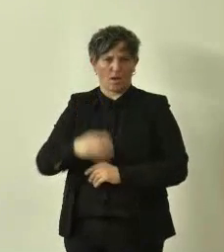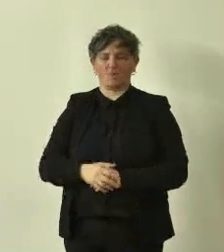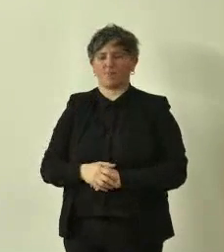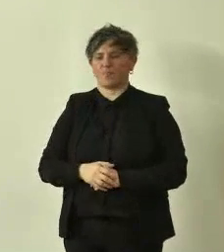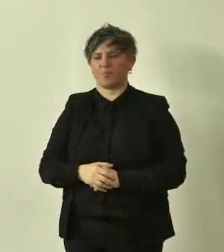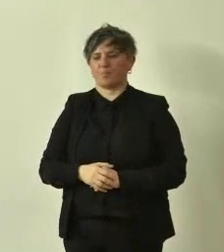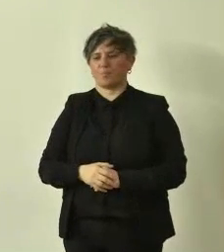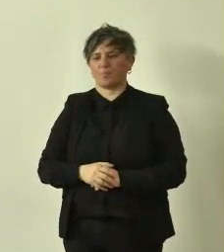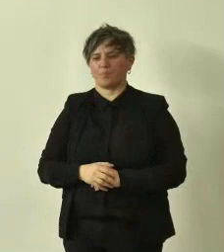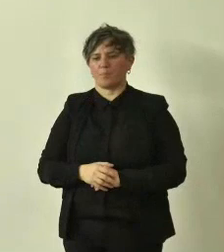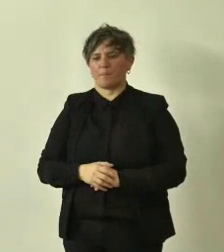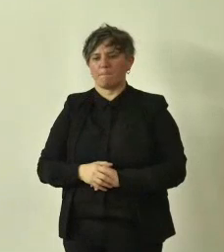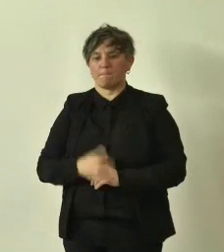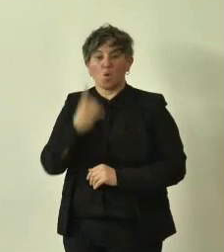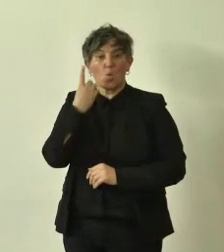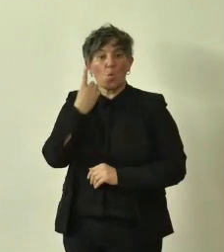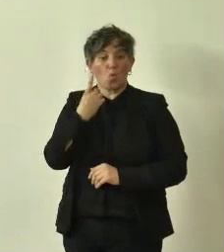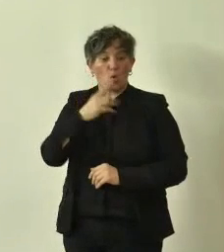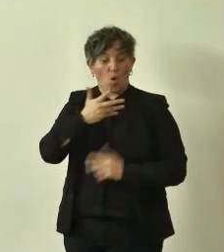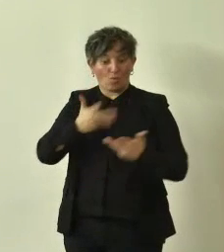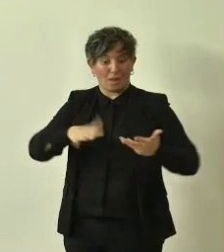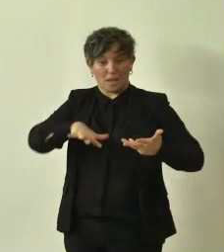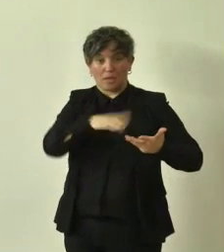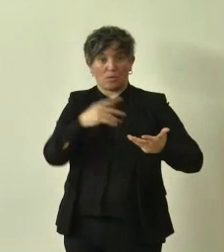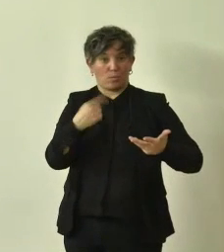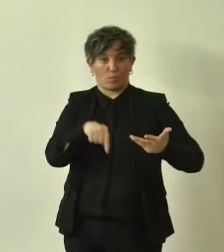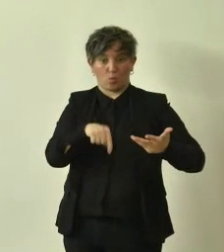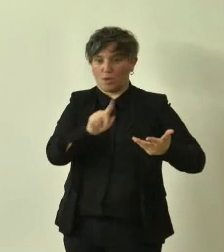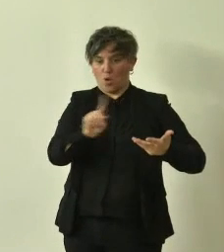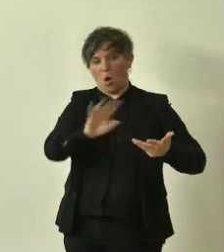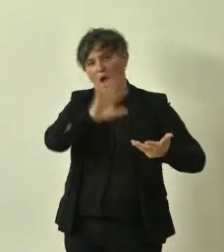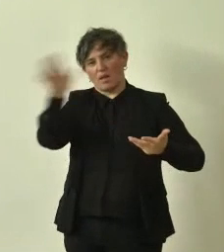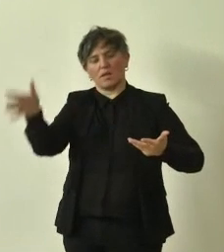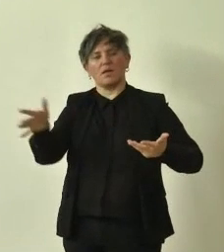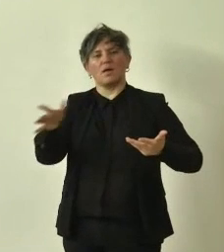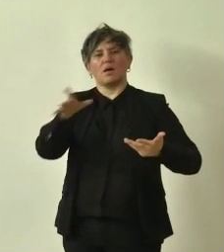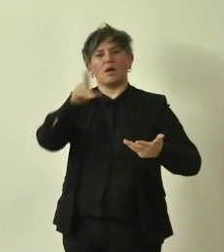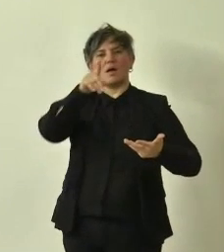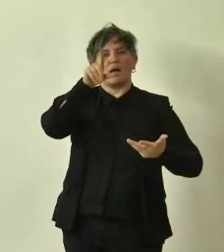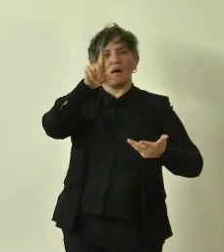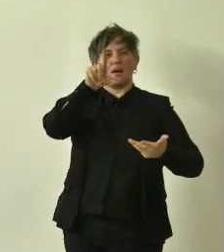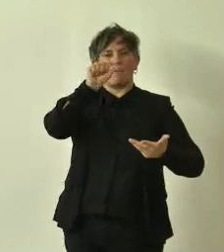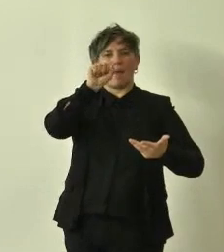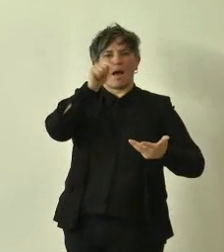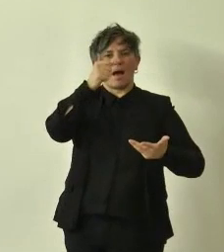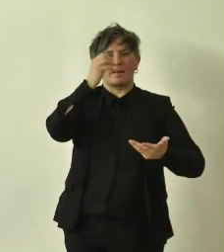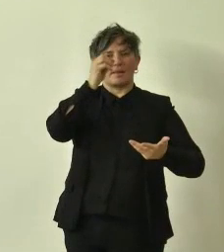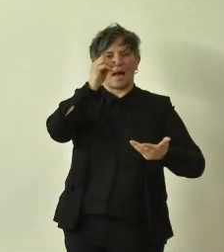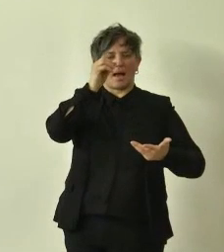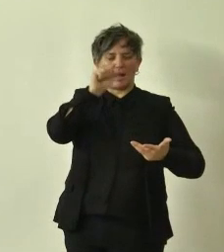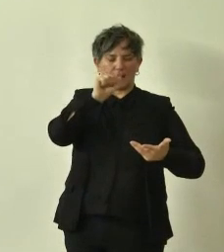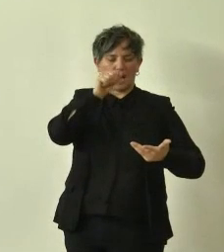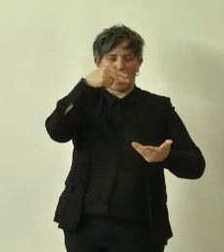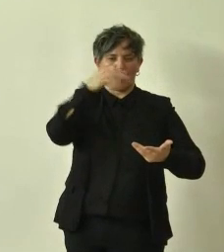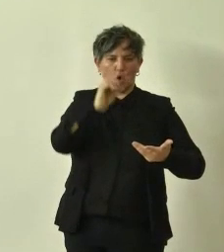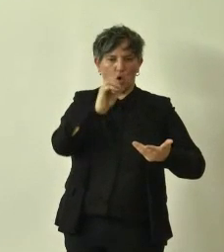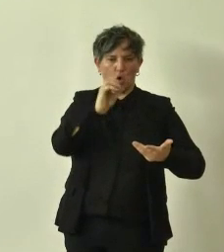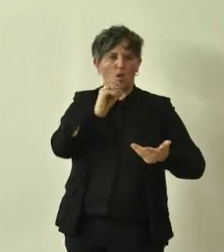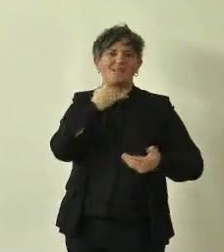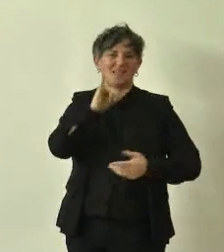uno non è del nostro territorio ma secondo me è molto bello il platano di Anna Frank Anna Frank